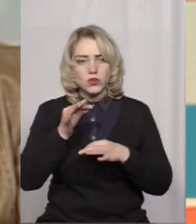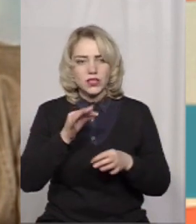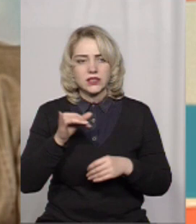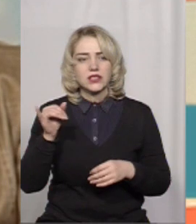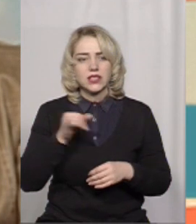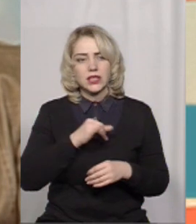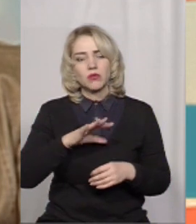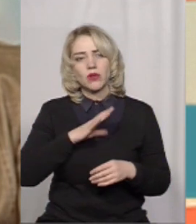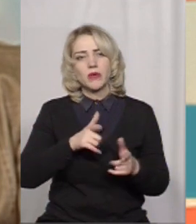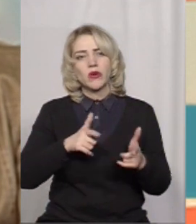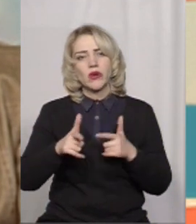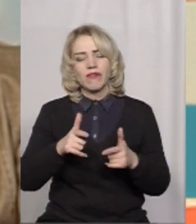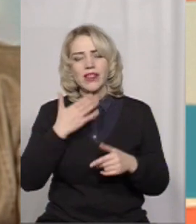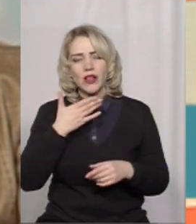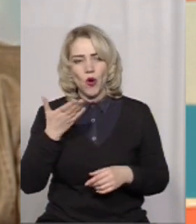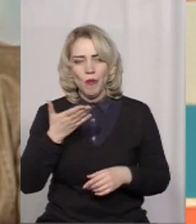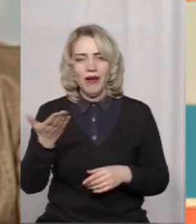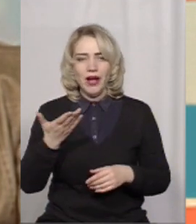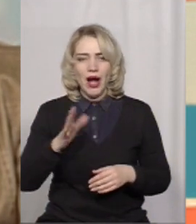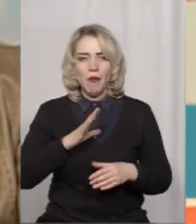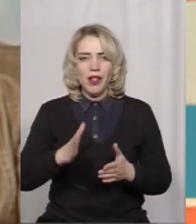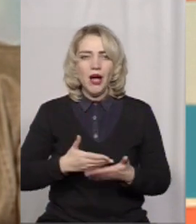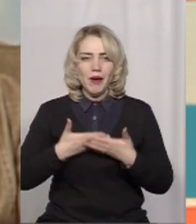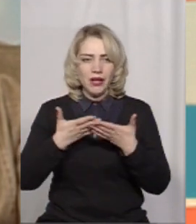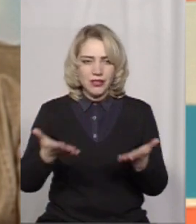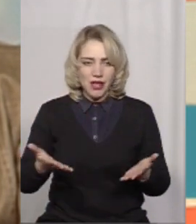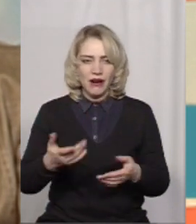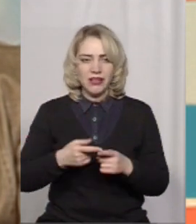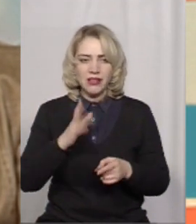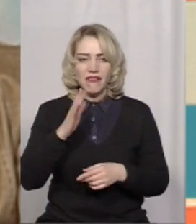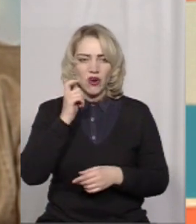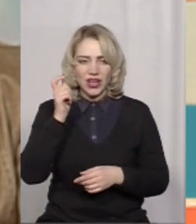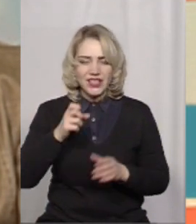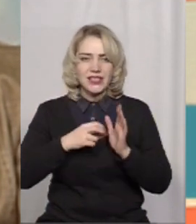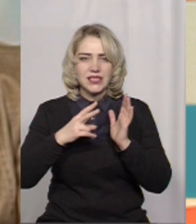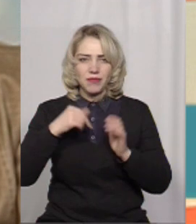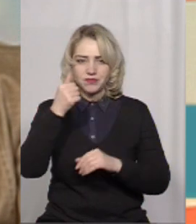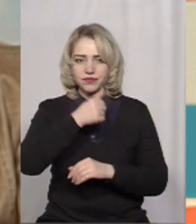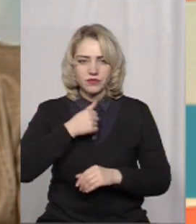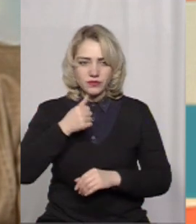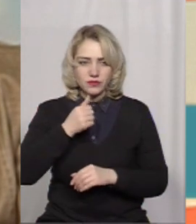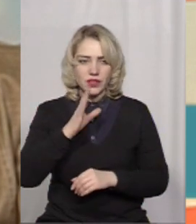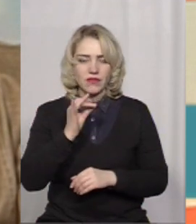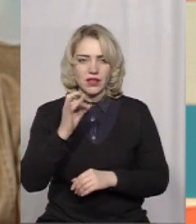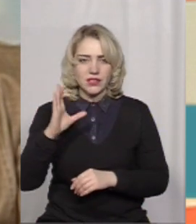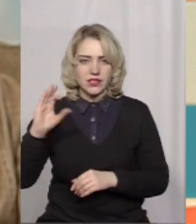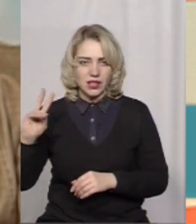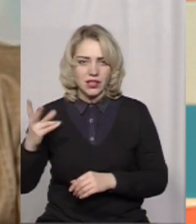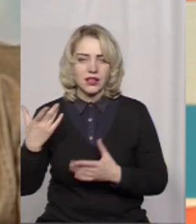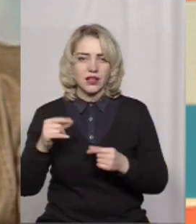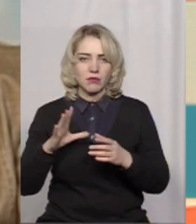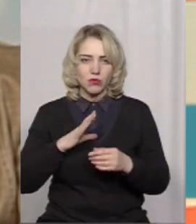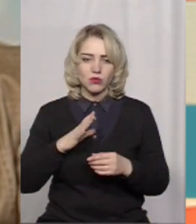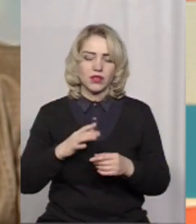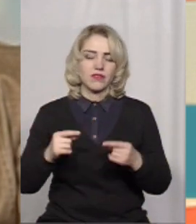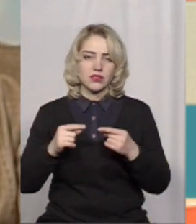І була підготовлена доповідь, яка була представлена урядом України в 2017 році, у вересні 2017 року, де були